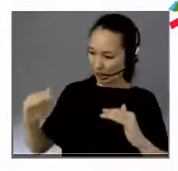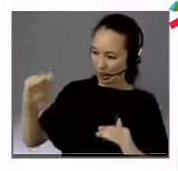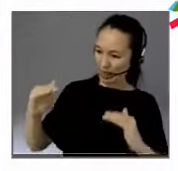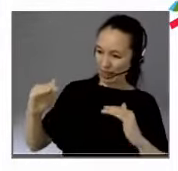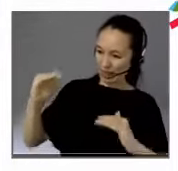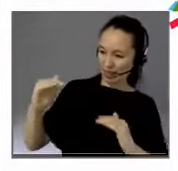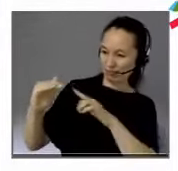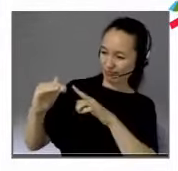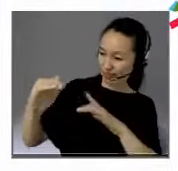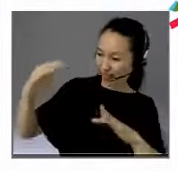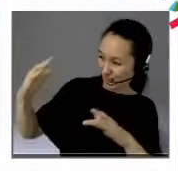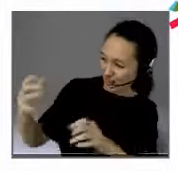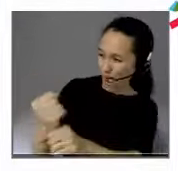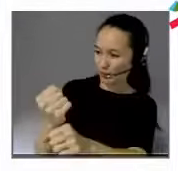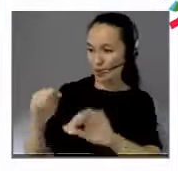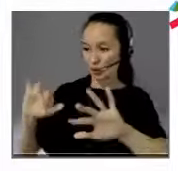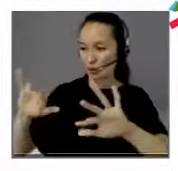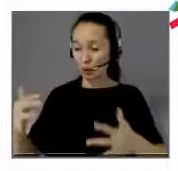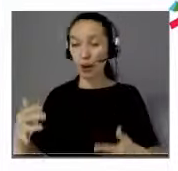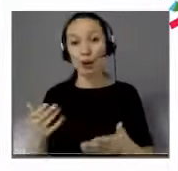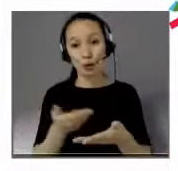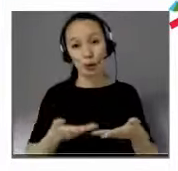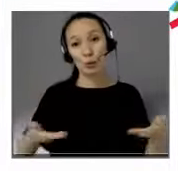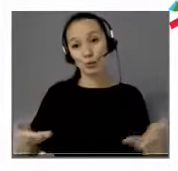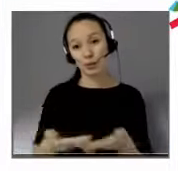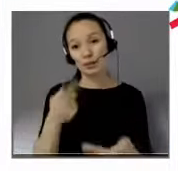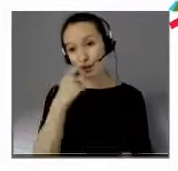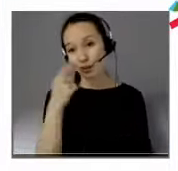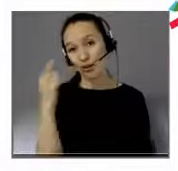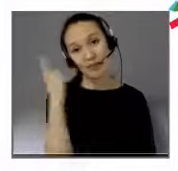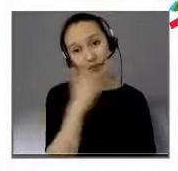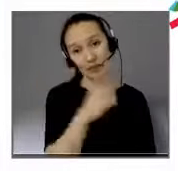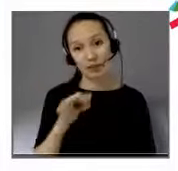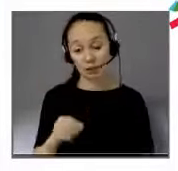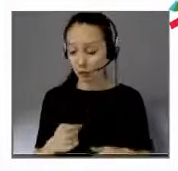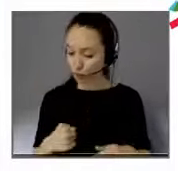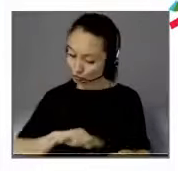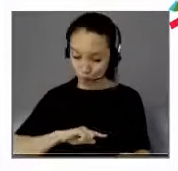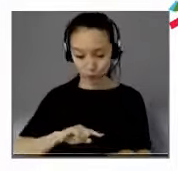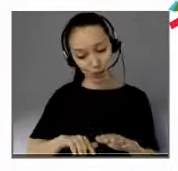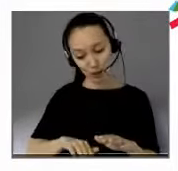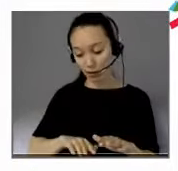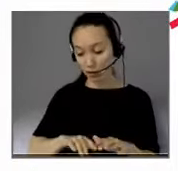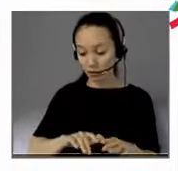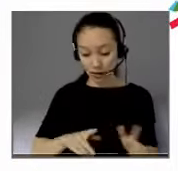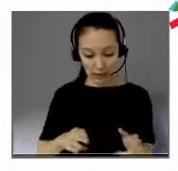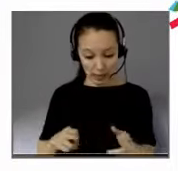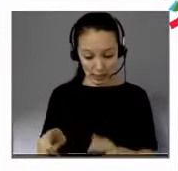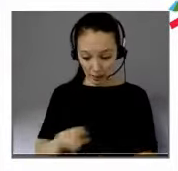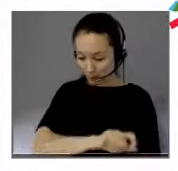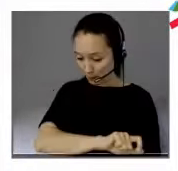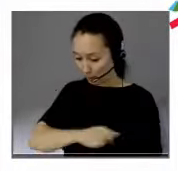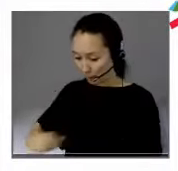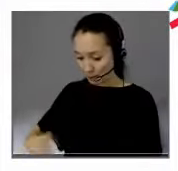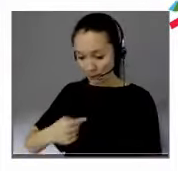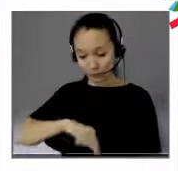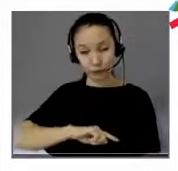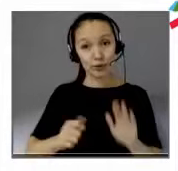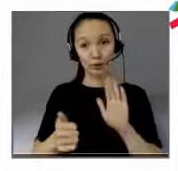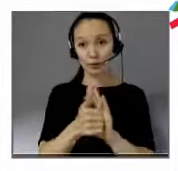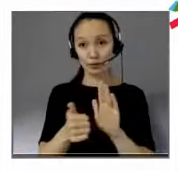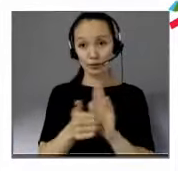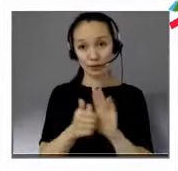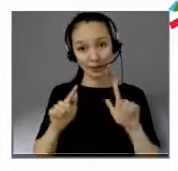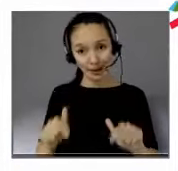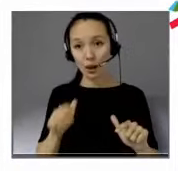contexte est difficile, j'ai envie de vous dire les étapes, les étapes, on est là, on est à vos côtés, mais si je souhaite effectivement que le mot fraternité, qui a quand même